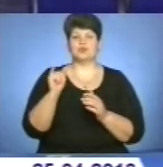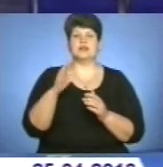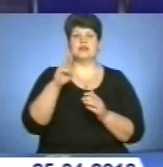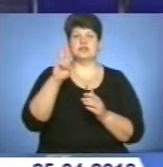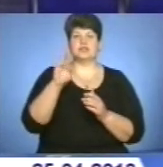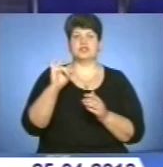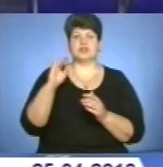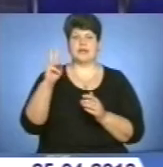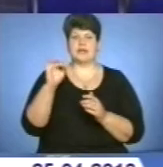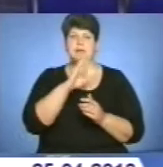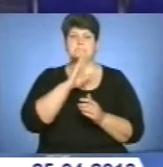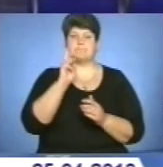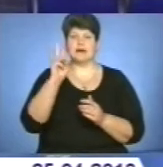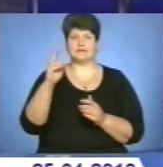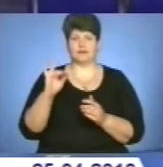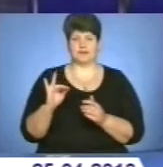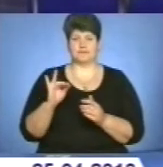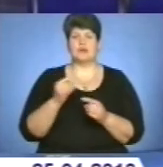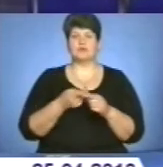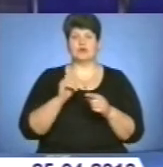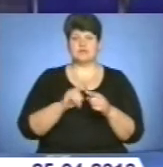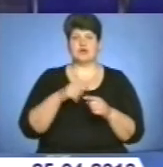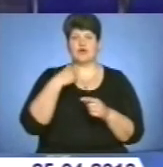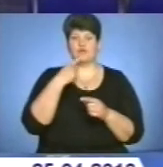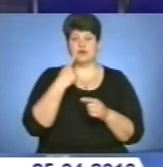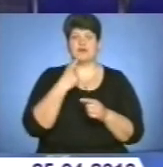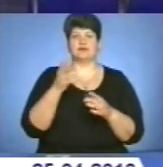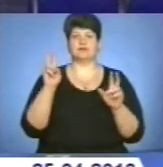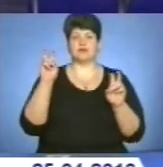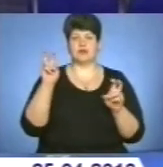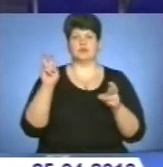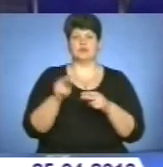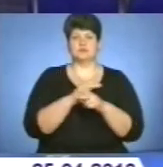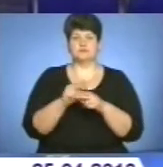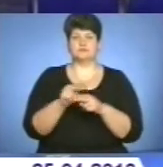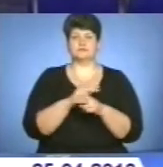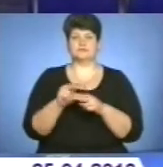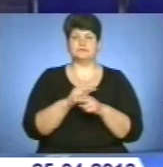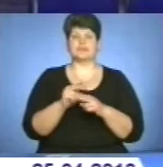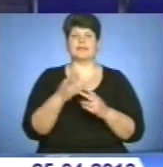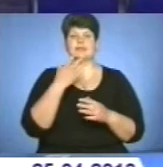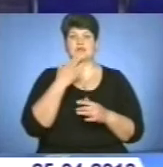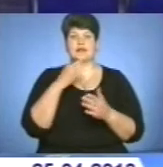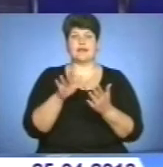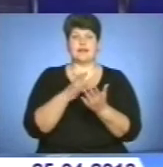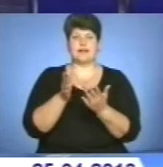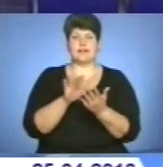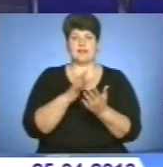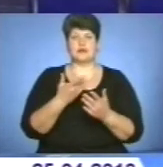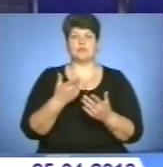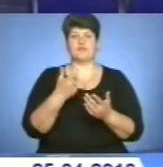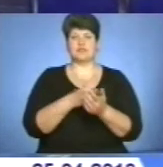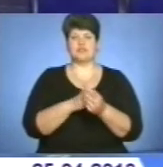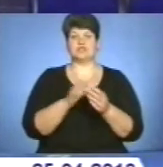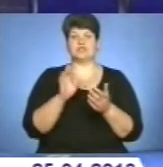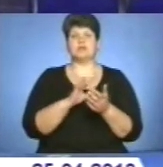Раїса Багатирьова під час відкритої лекції на тему імунопрофілактики. Нагадаємо, що національний календар профілактичних щеплень